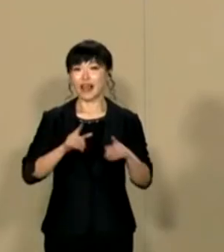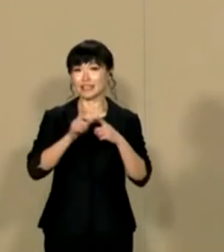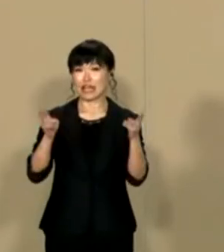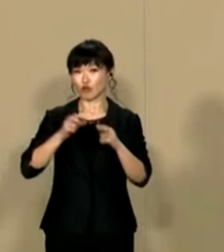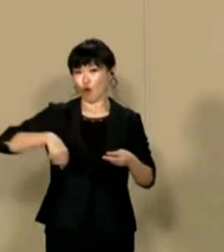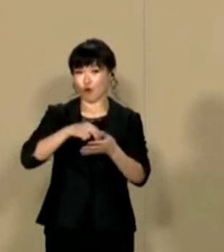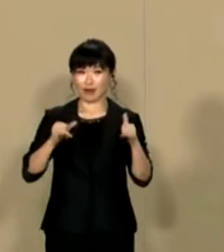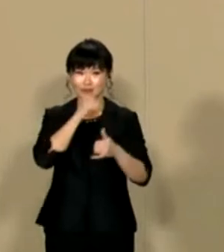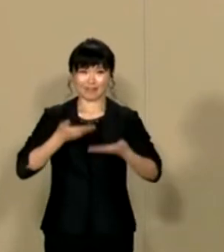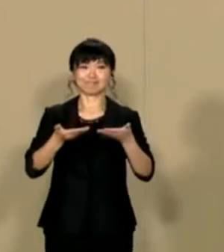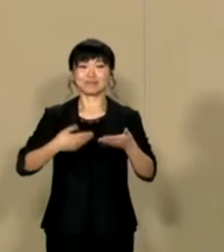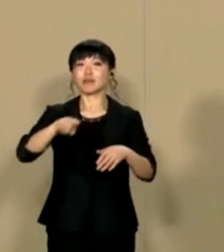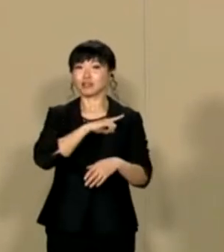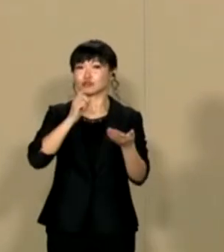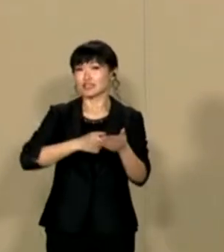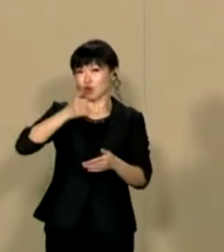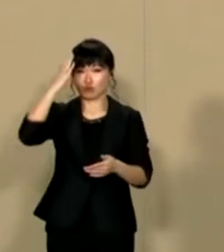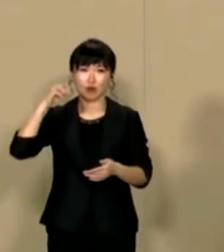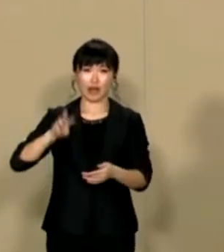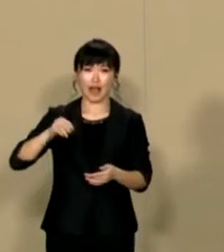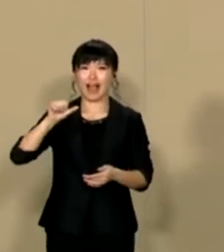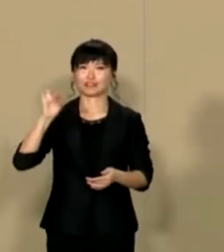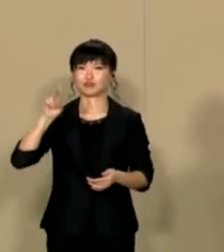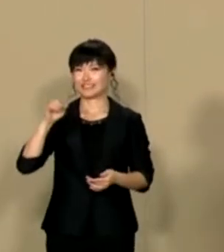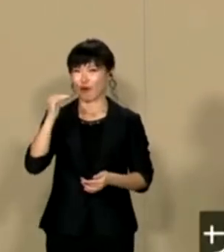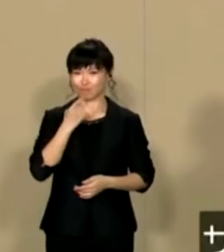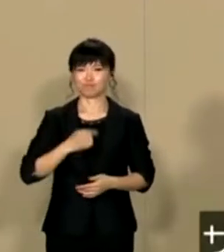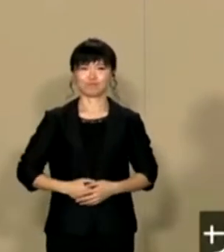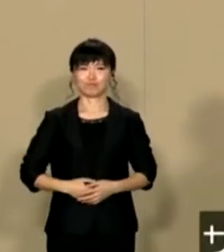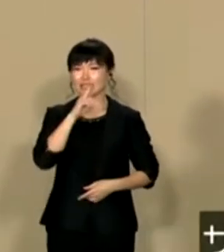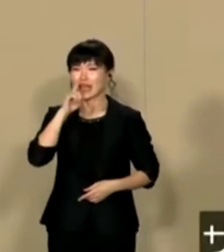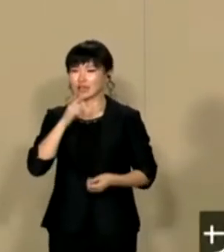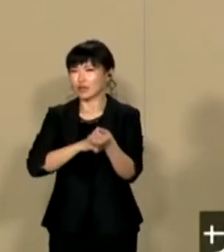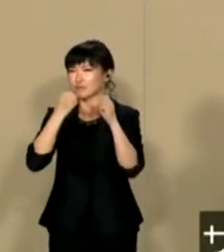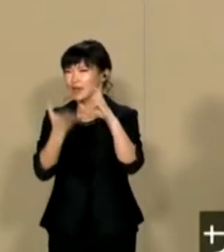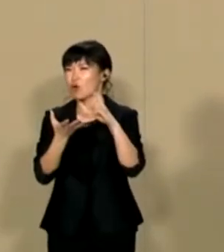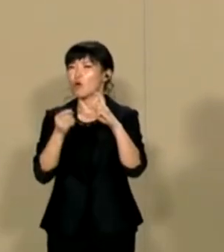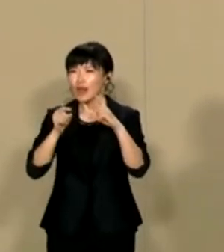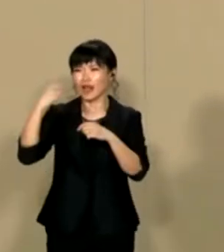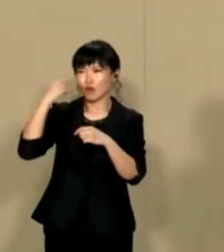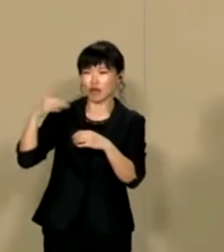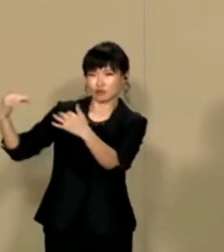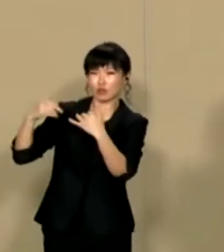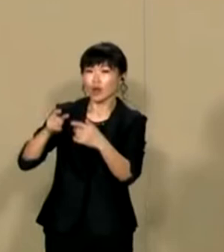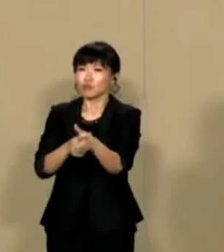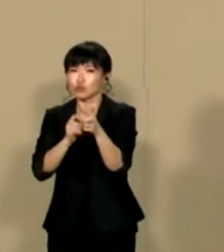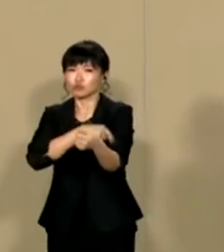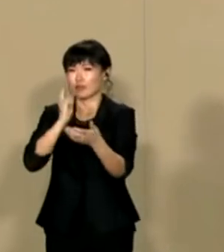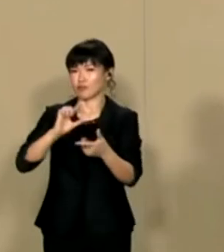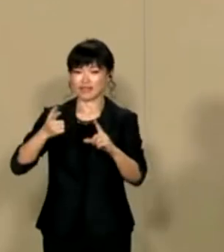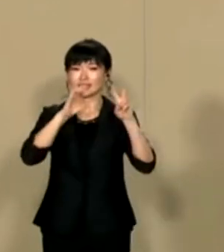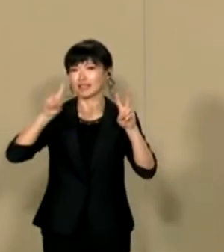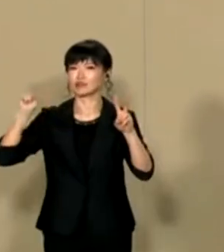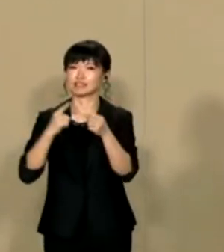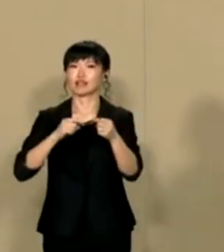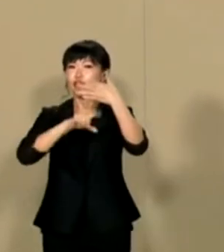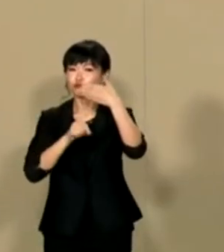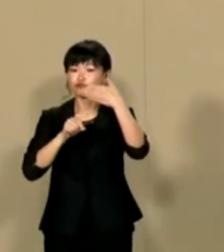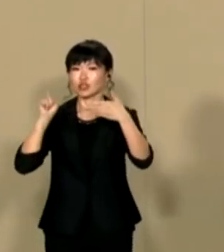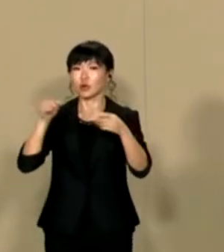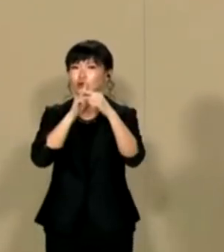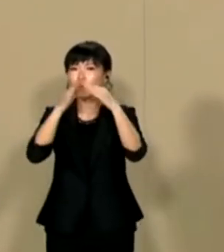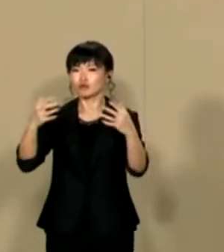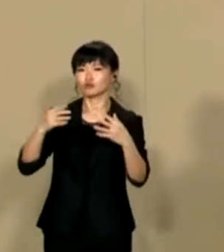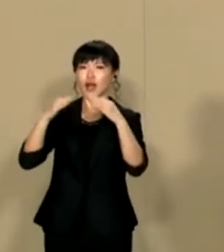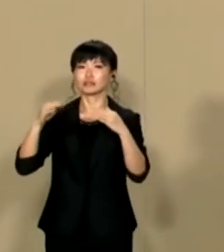それではNHK党の候補者を紹介してまいりますまずはNHK党幹事長黒川敦彦です黒川敦彦ですサイレントインベージョン外国からの侵略行為は武力攻撃だけではありません2021年9月統一協会の集会に